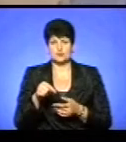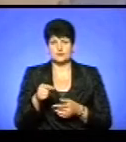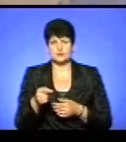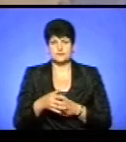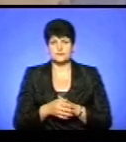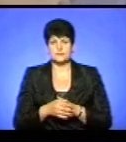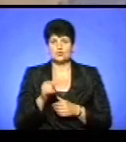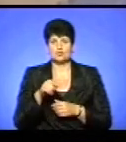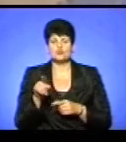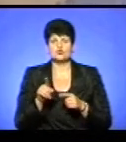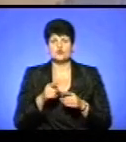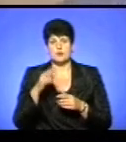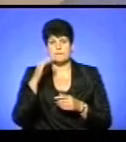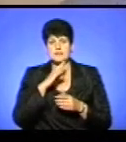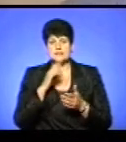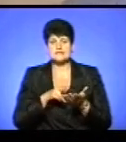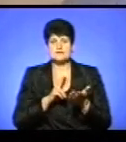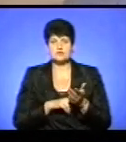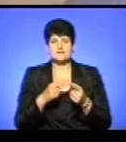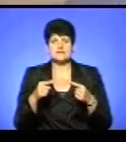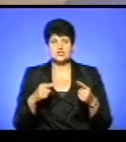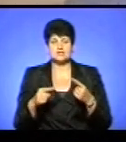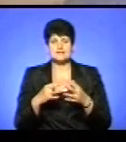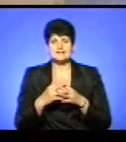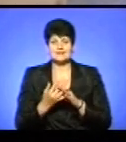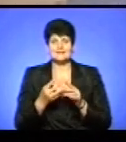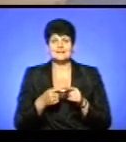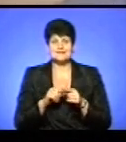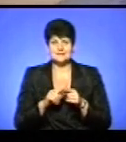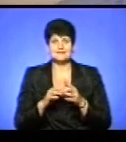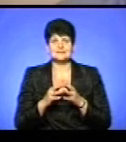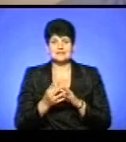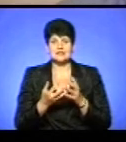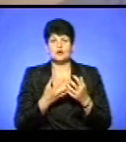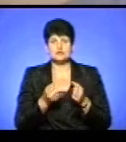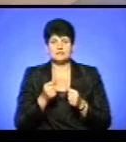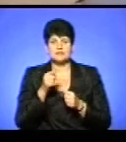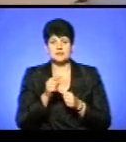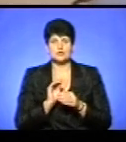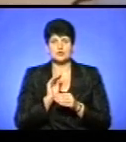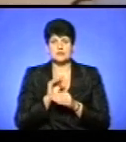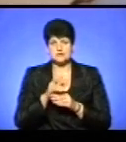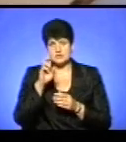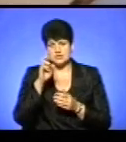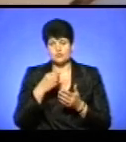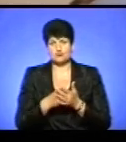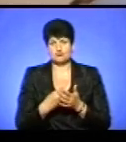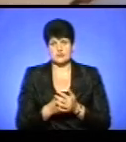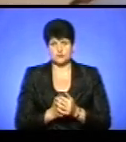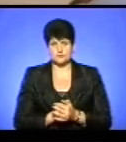Тому що батьки цих дітей зареєстровані в інших населених пунктах, і ці населені пункти отримують на них дотацію з державного бюджету.